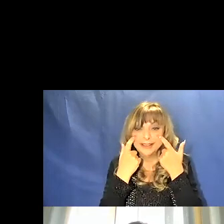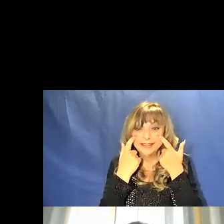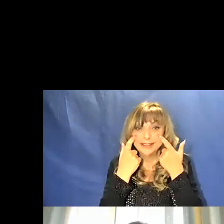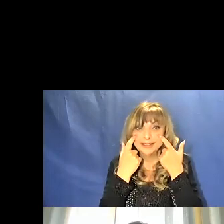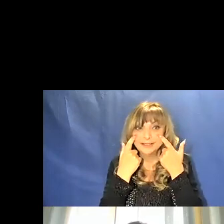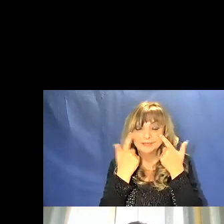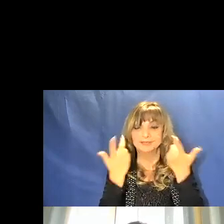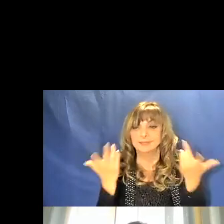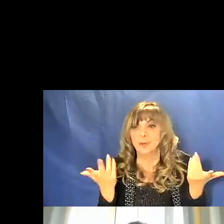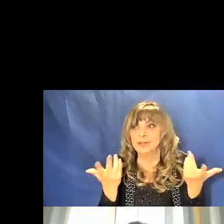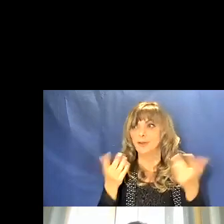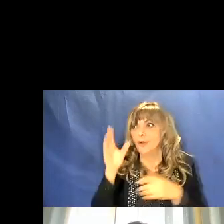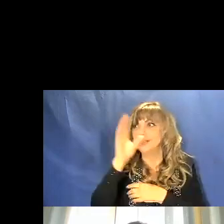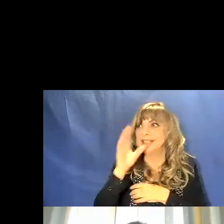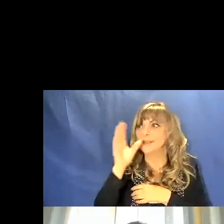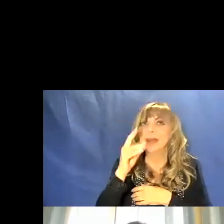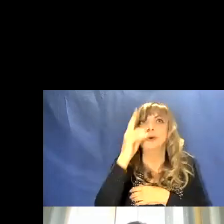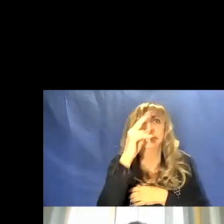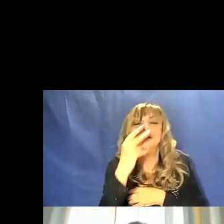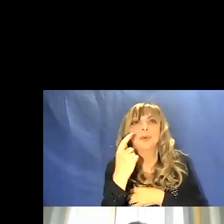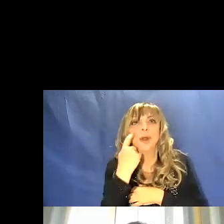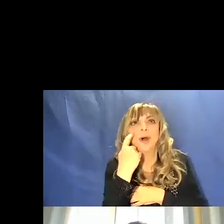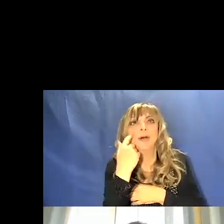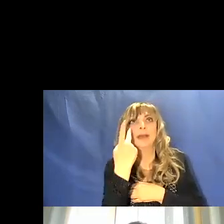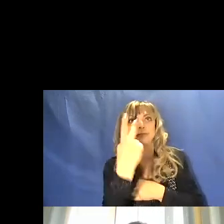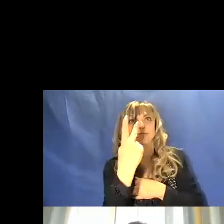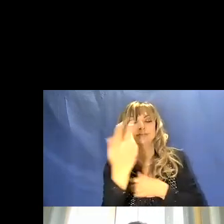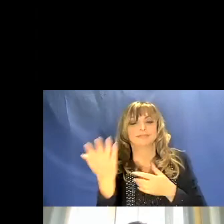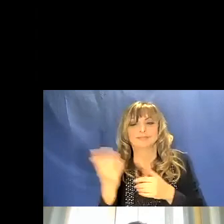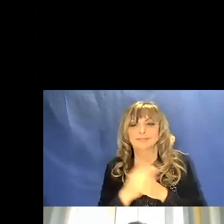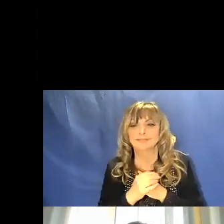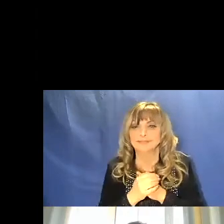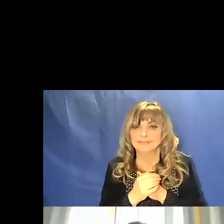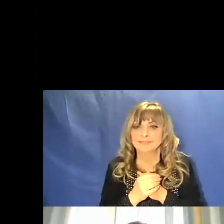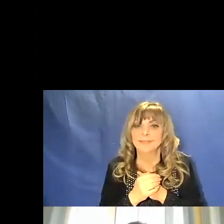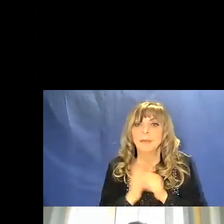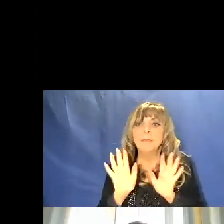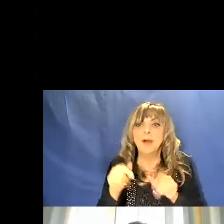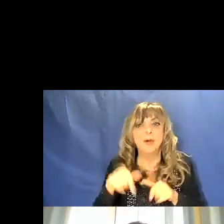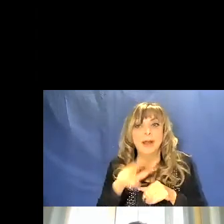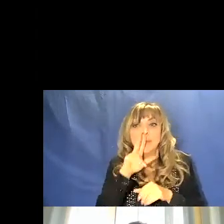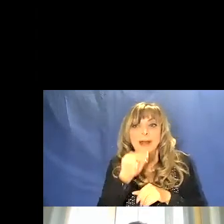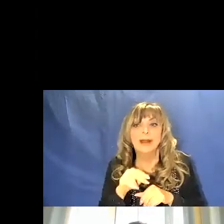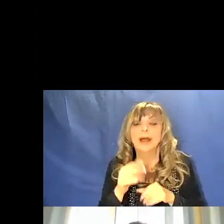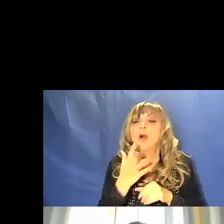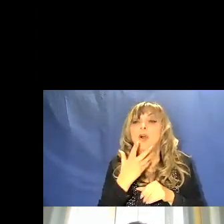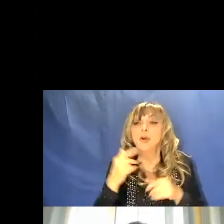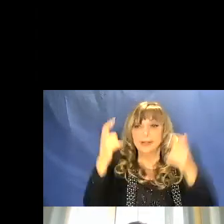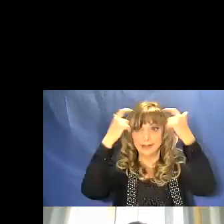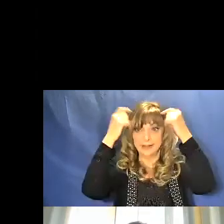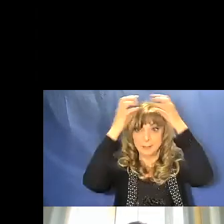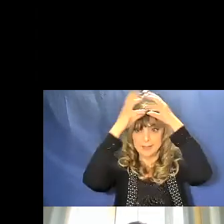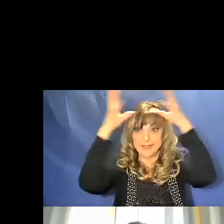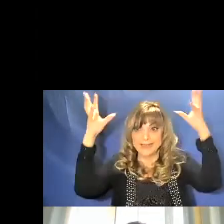quando osserviamo le pitture nelle pareti delle grotte ma colori della mente quindi l